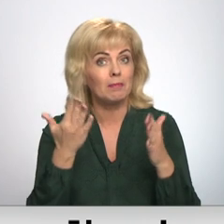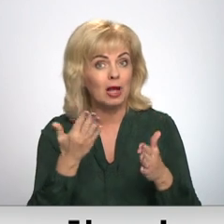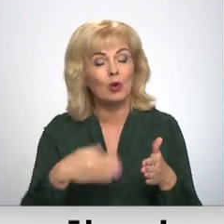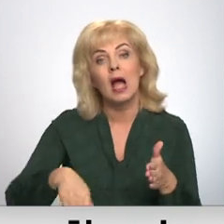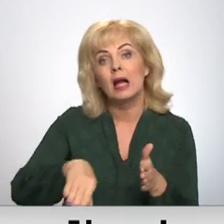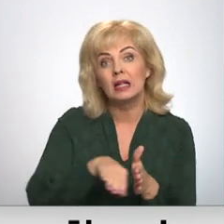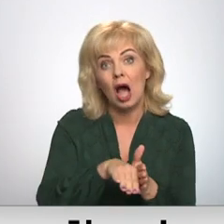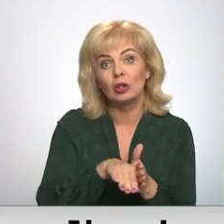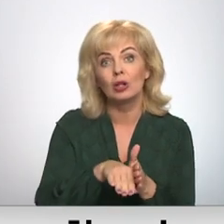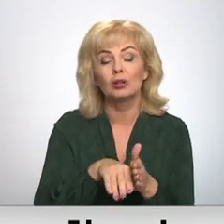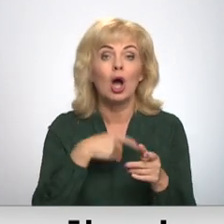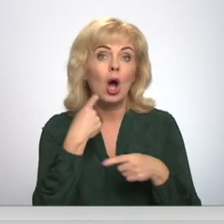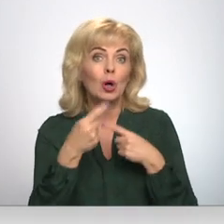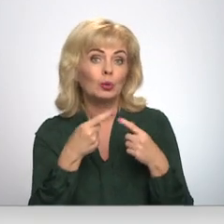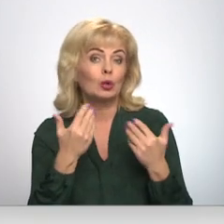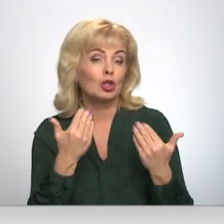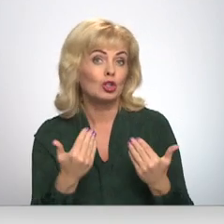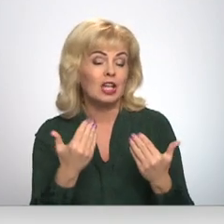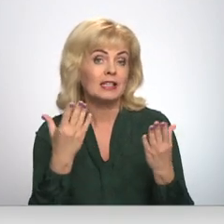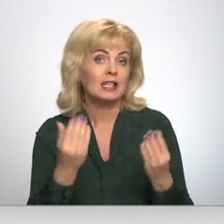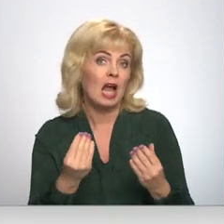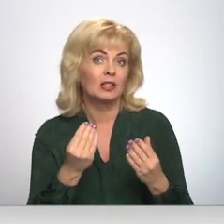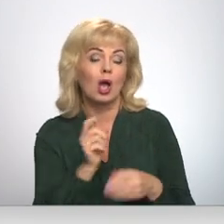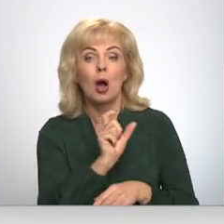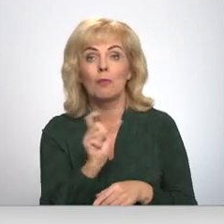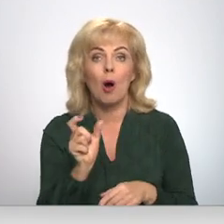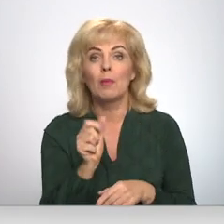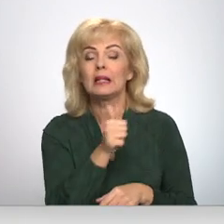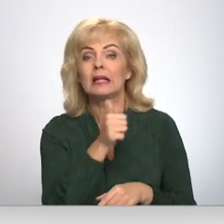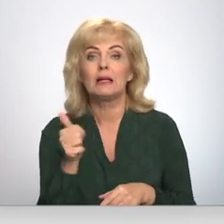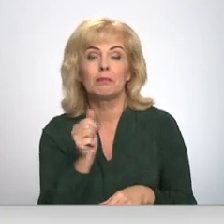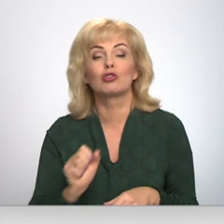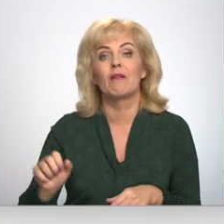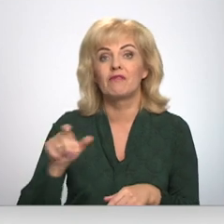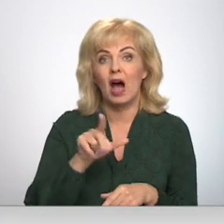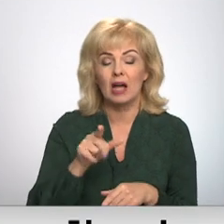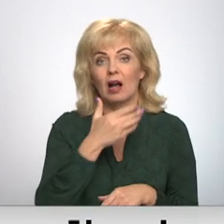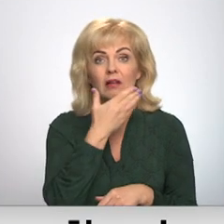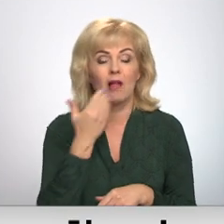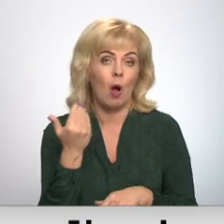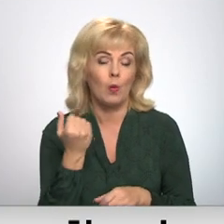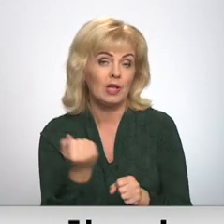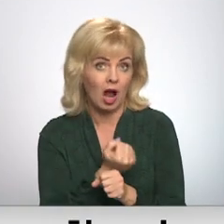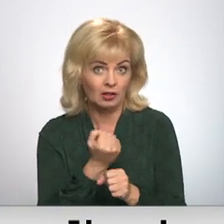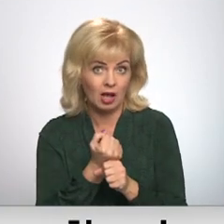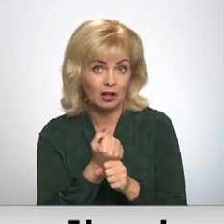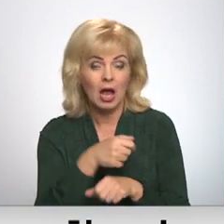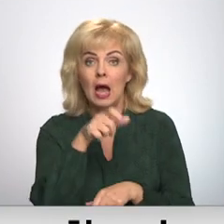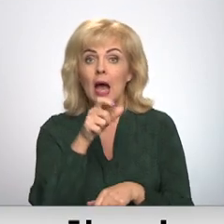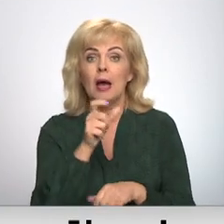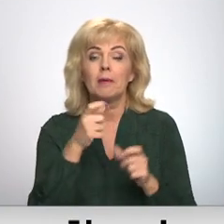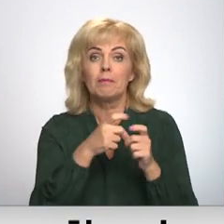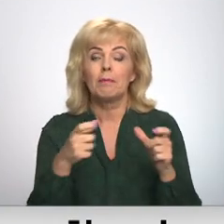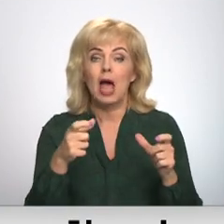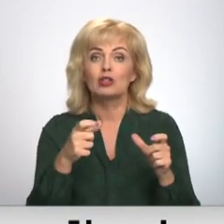Jāsaka, ka runājot par šīs dienas momentu, mums nekas tāds īpaši vairāk, manuprāt, pat nav jādara, jo personalizēt biļetes